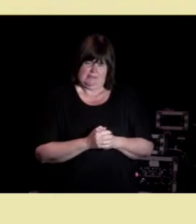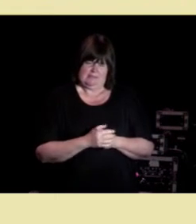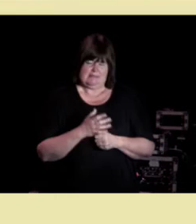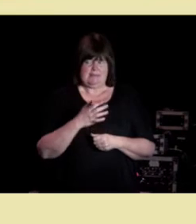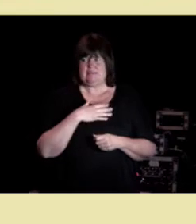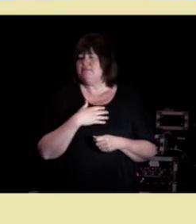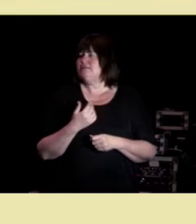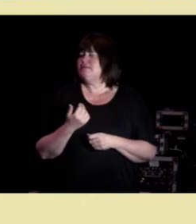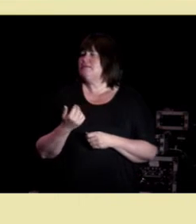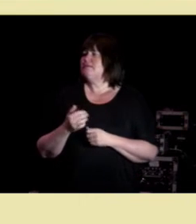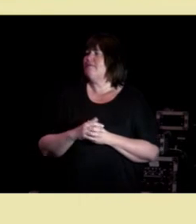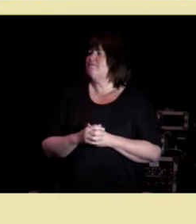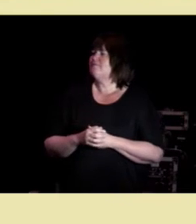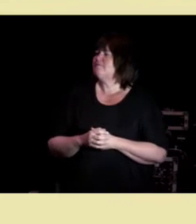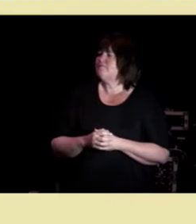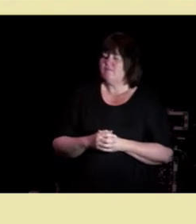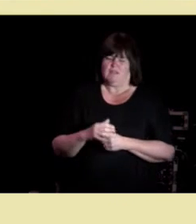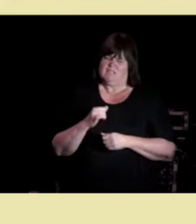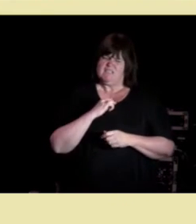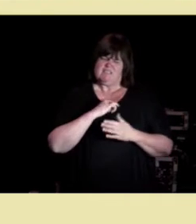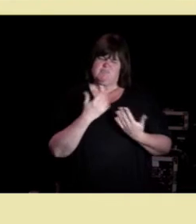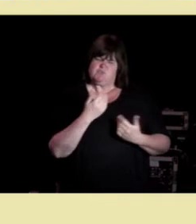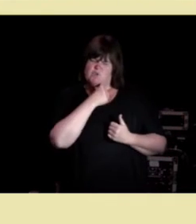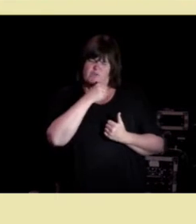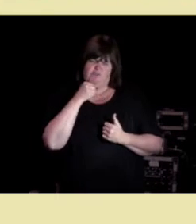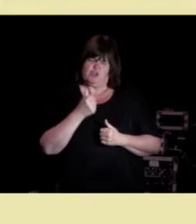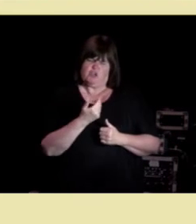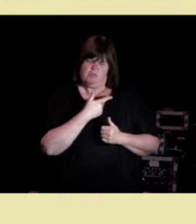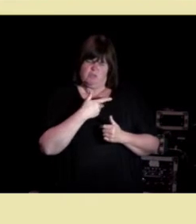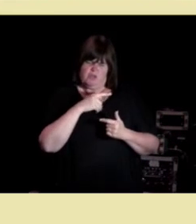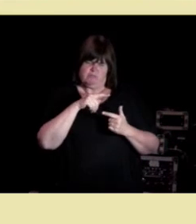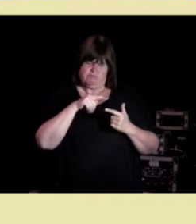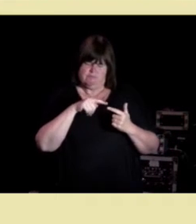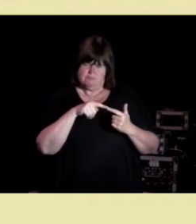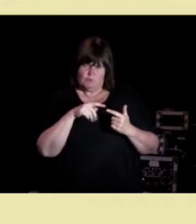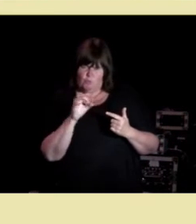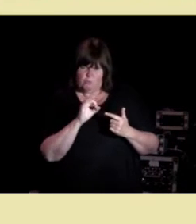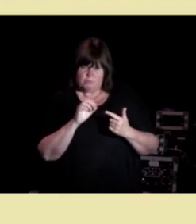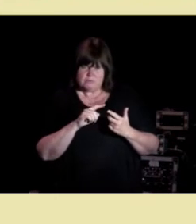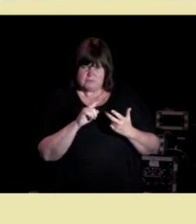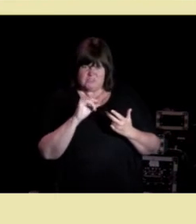eller ja hvis du ikke har fryktelig mye mot det så synes jeg at vi skal